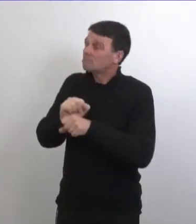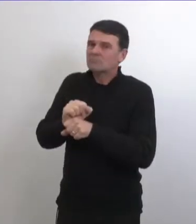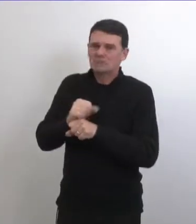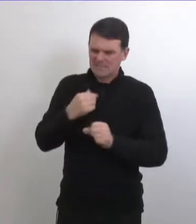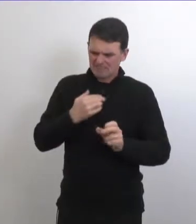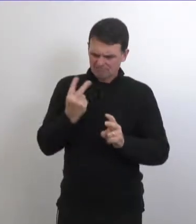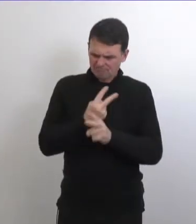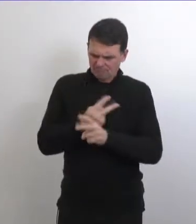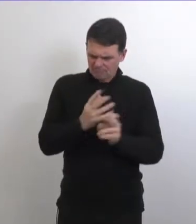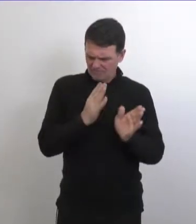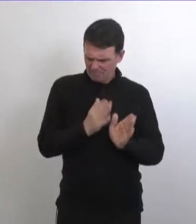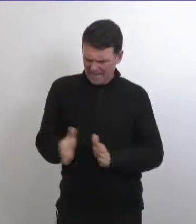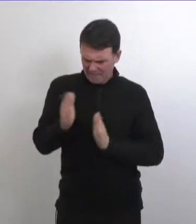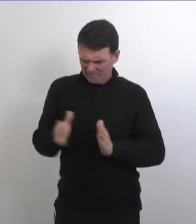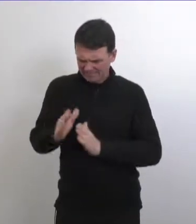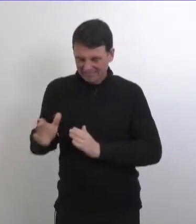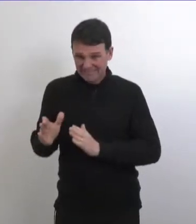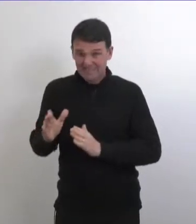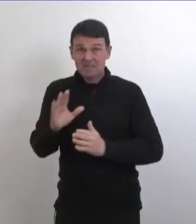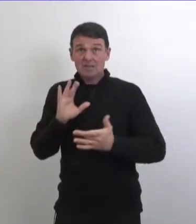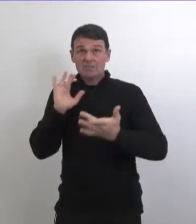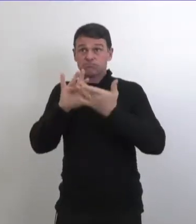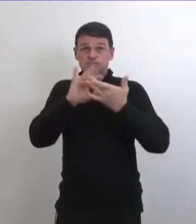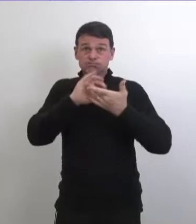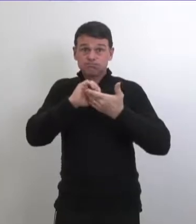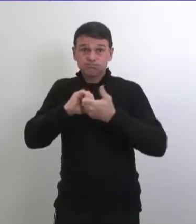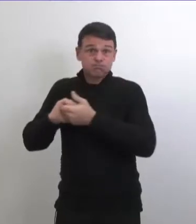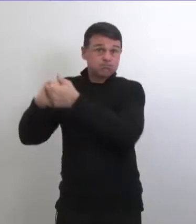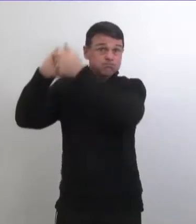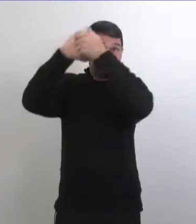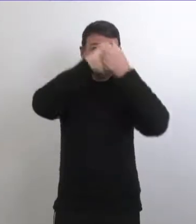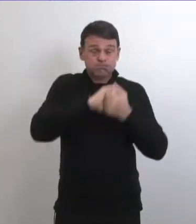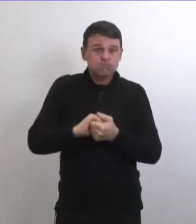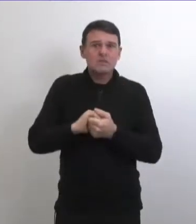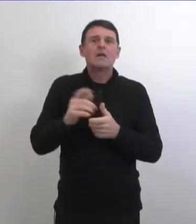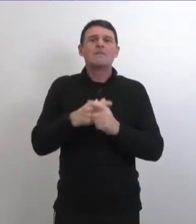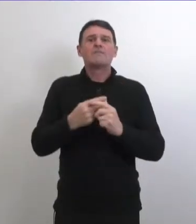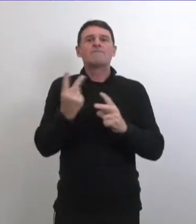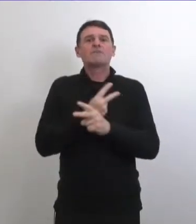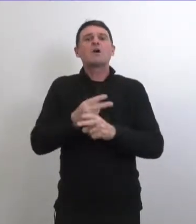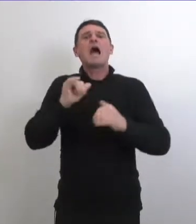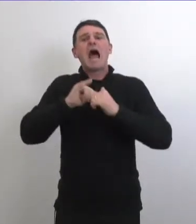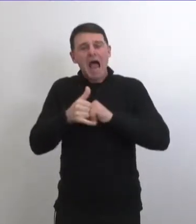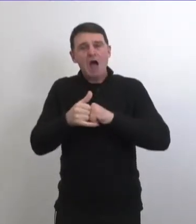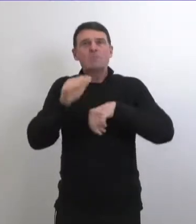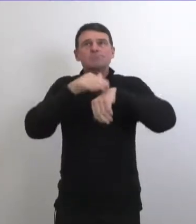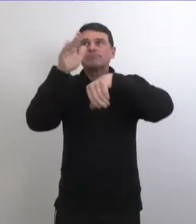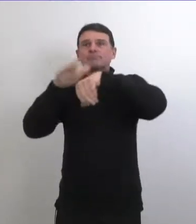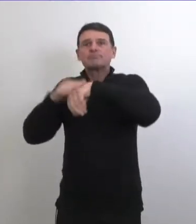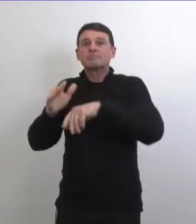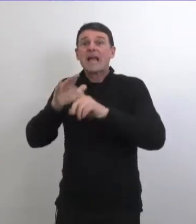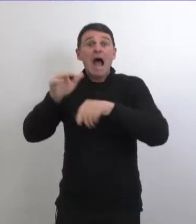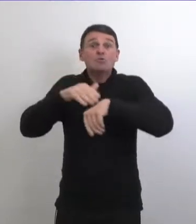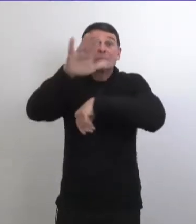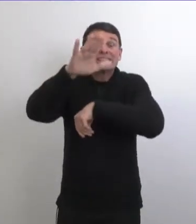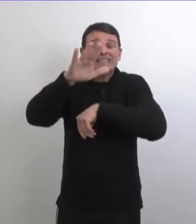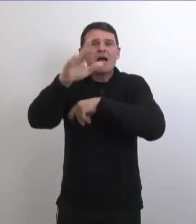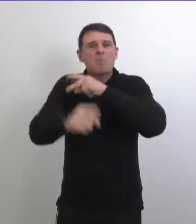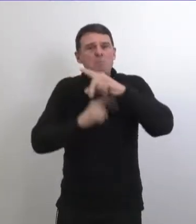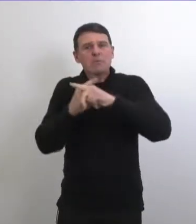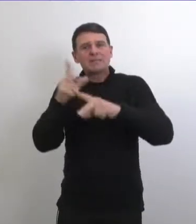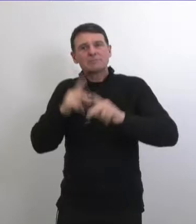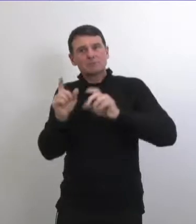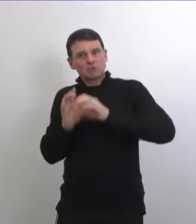moment là il nous faudra faire de la planification cette planification est en cours et on va travailler avec nos partenaires pour voir comment on va